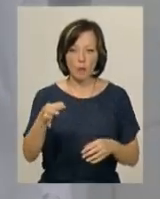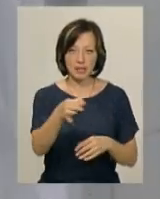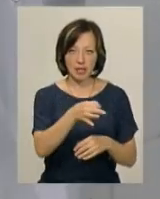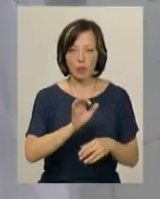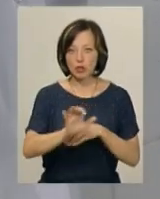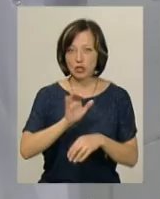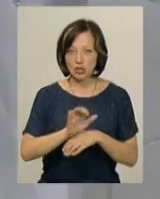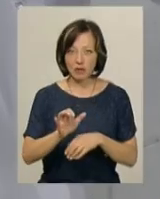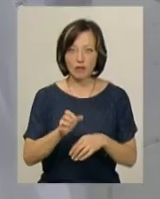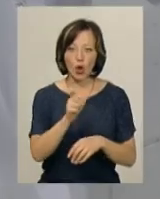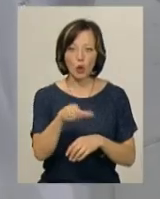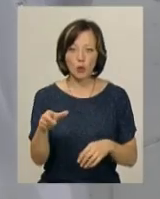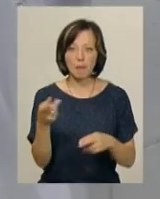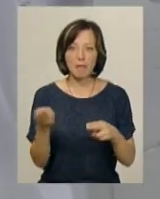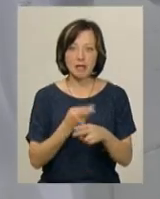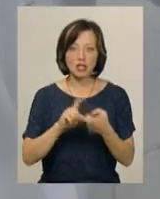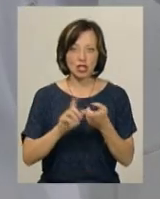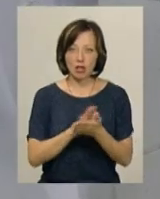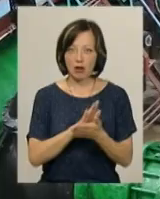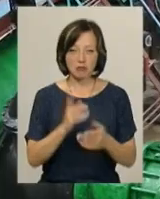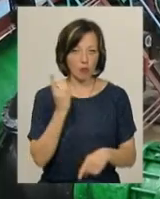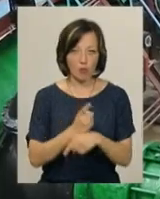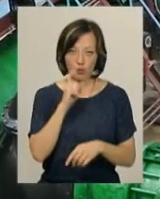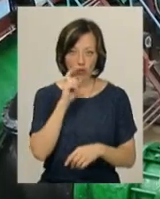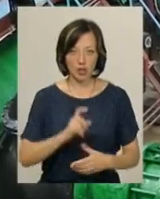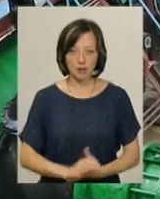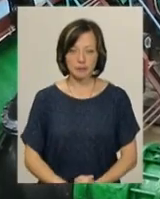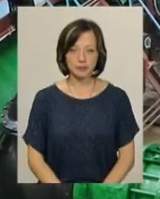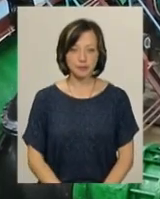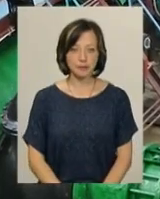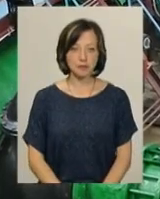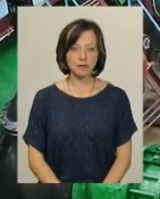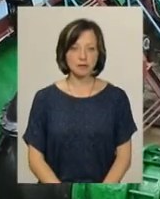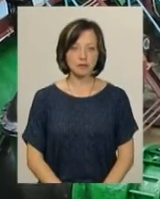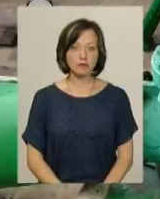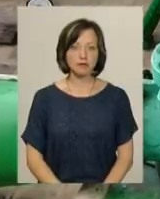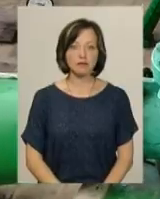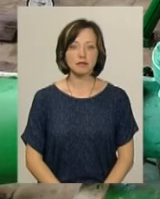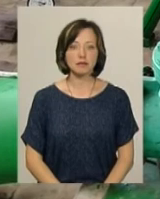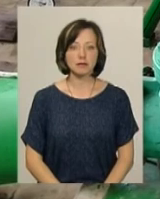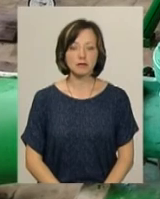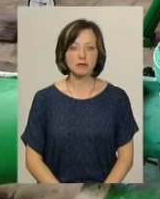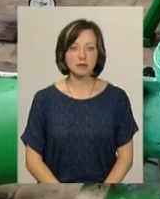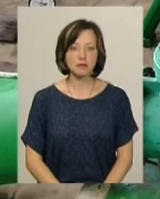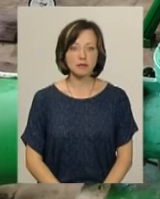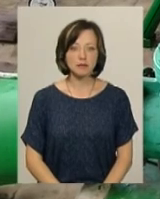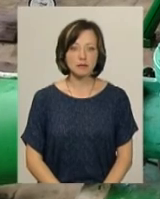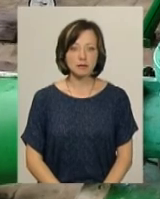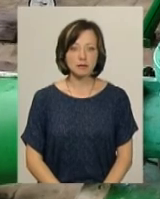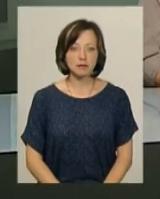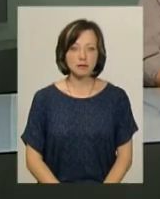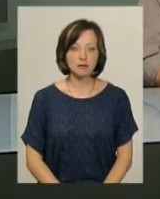постачати воду споживачам без незараження в Україні заборонено. Ольга Нісм'янова, Світлана Поробок, Юрій Чорний, Віктор Кривий – Новини, Поділяцентр.